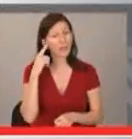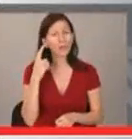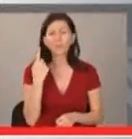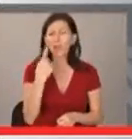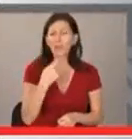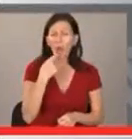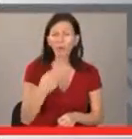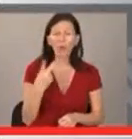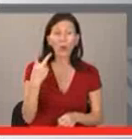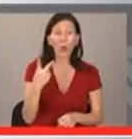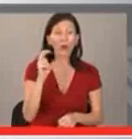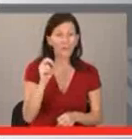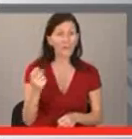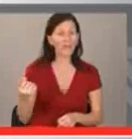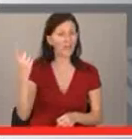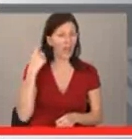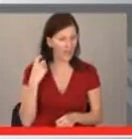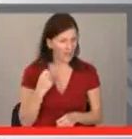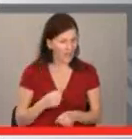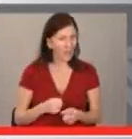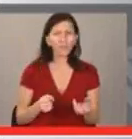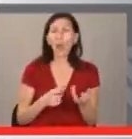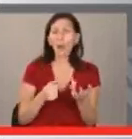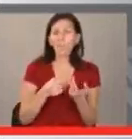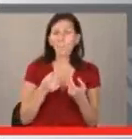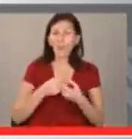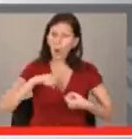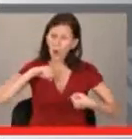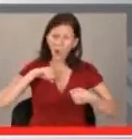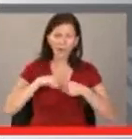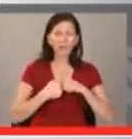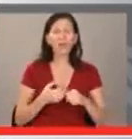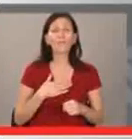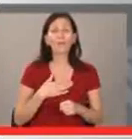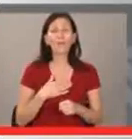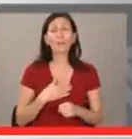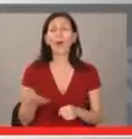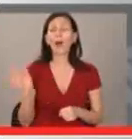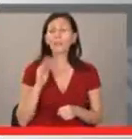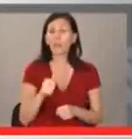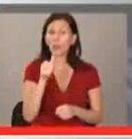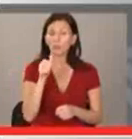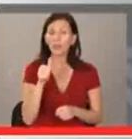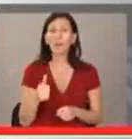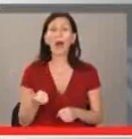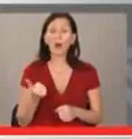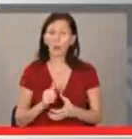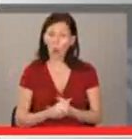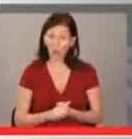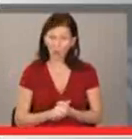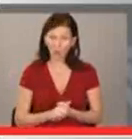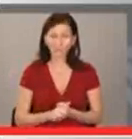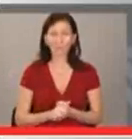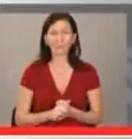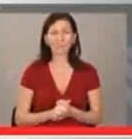в рамките на една година около 20 000 констатации има за вижение след употреба на алкохол, но тези 20 000 е един